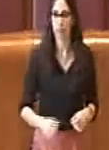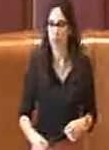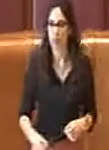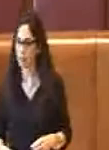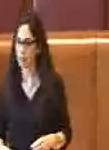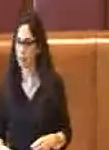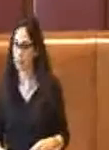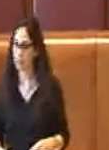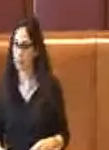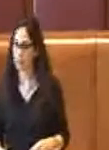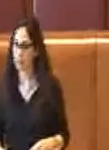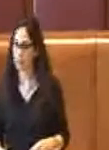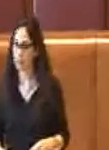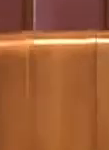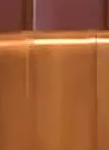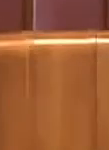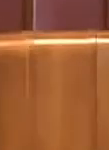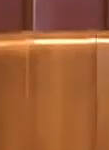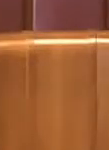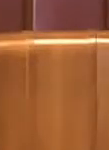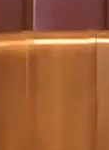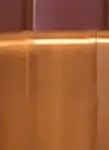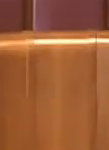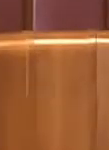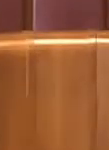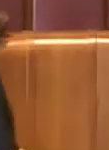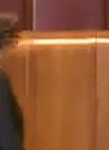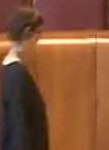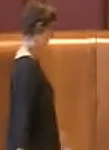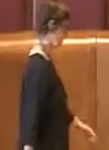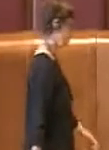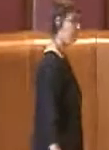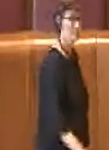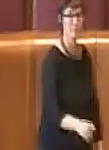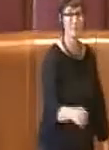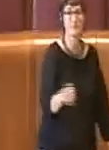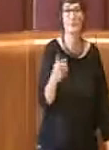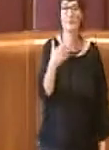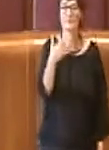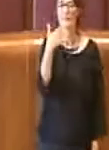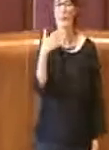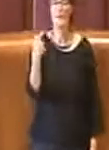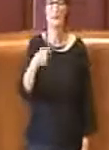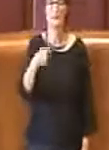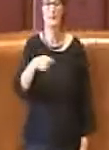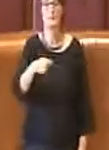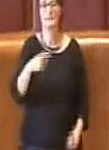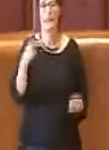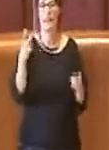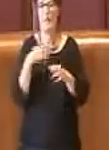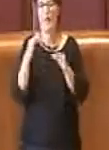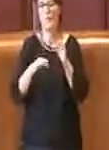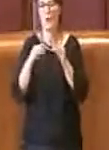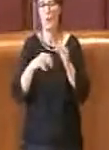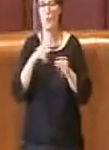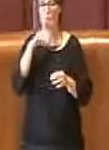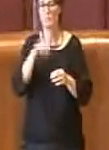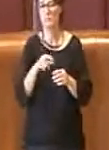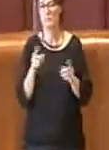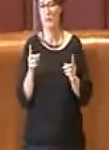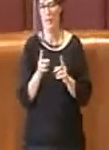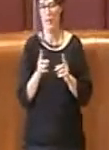Grazie Presidente, ma ne impiegherò molti meno. In realtà su questa